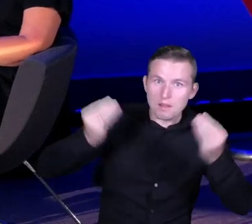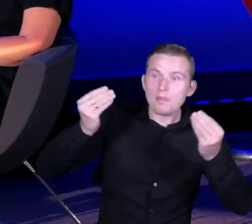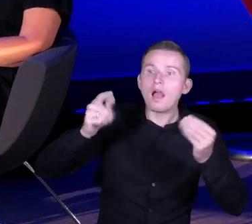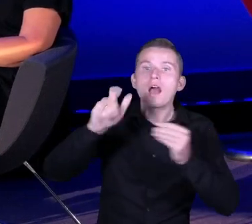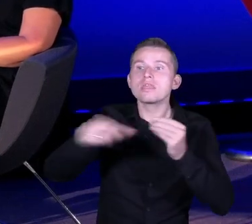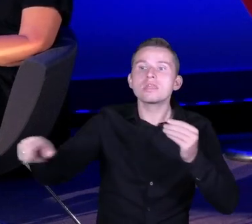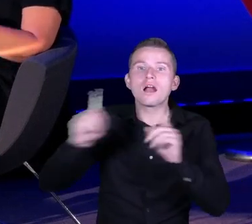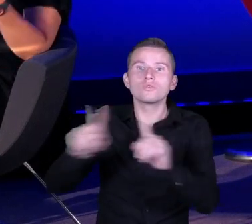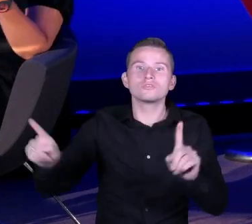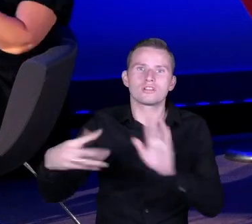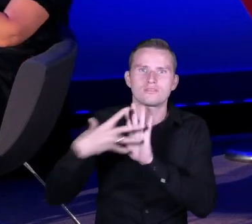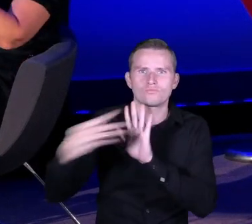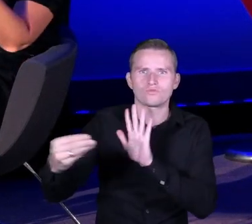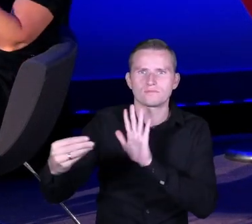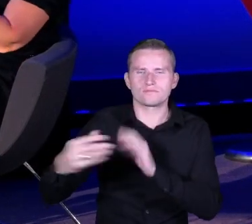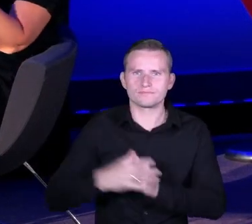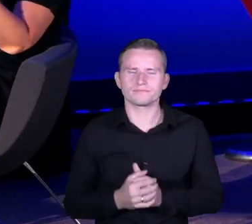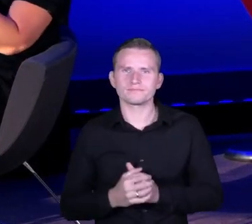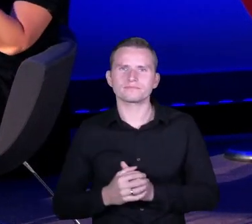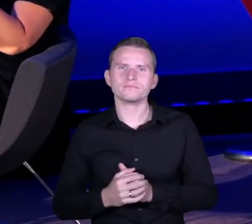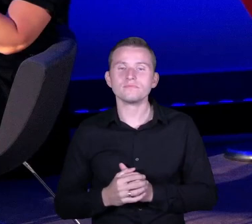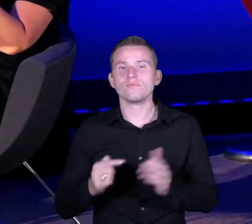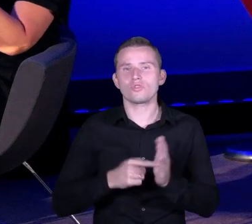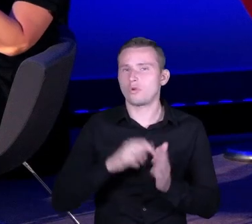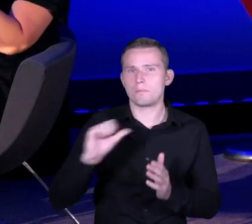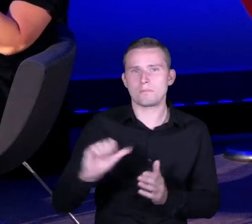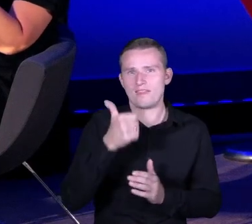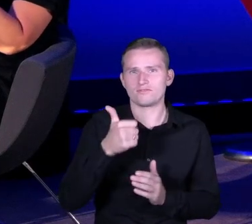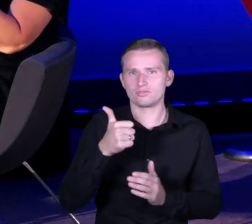doświadczali. I to jest jakby pierwszy poziom, tak,